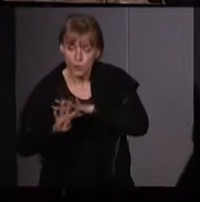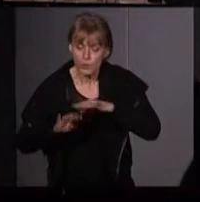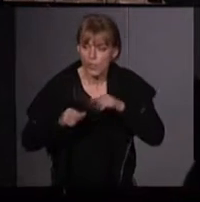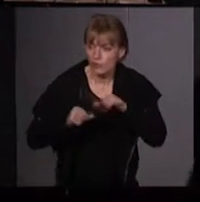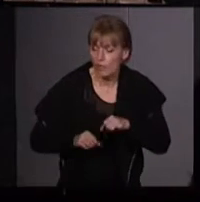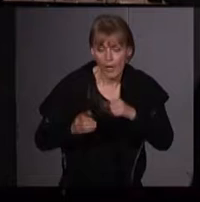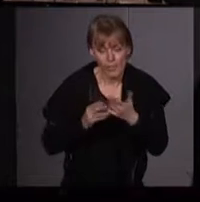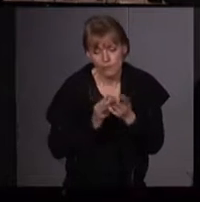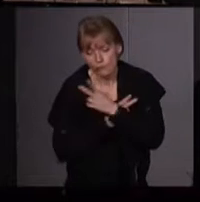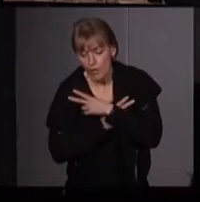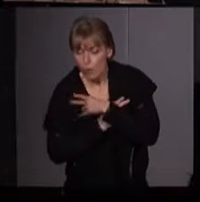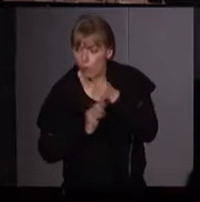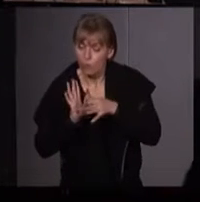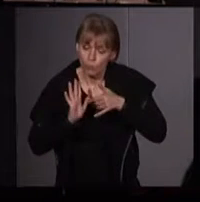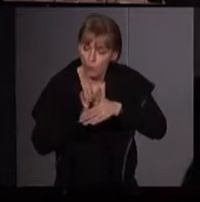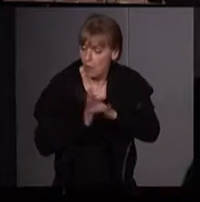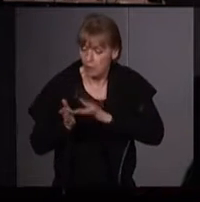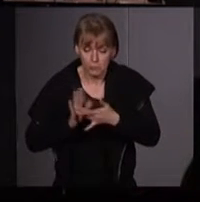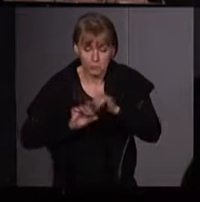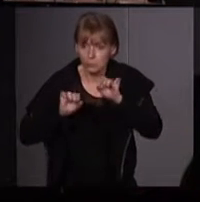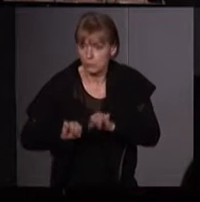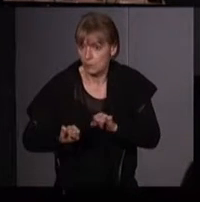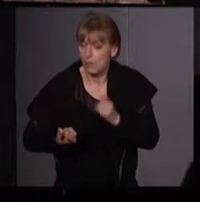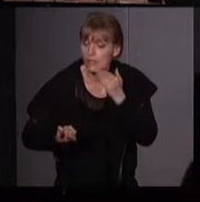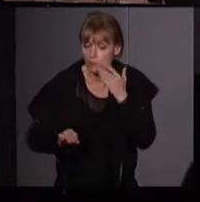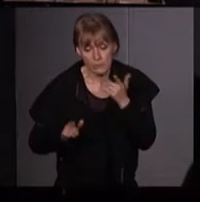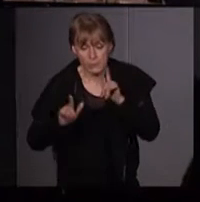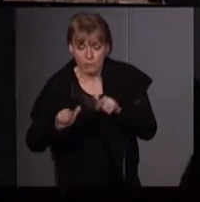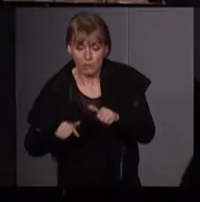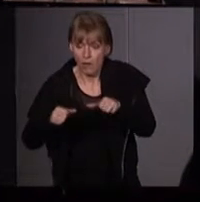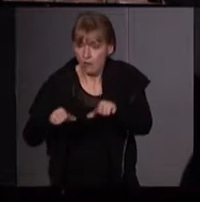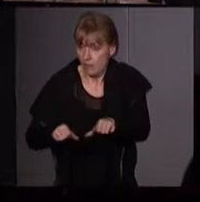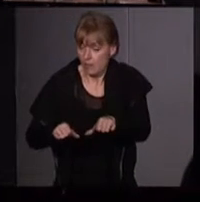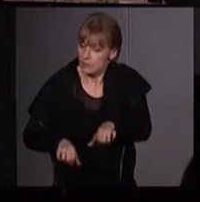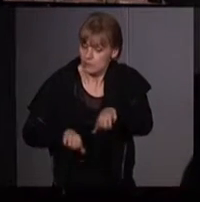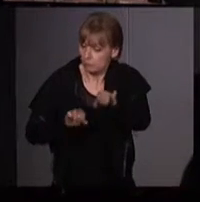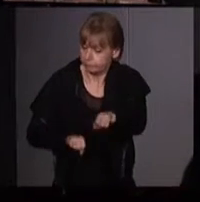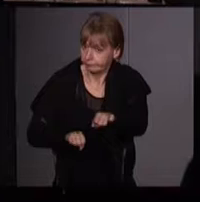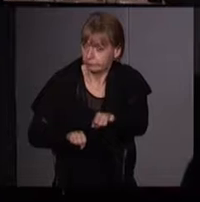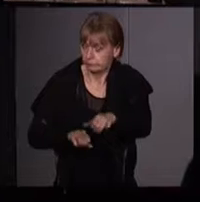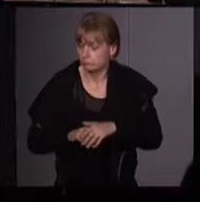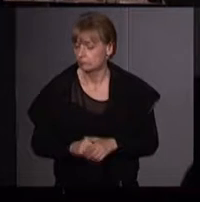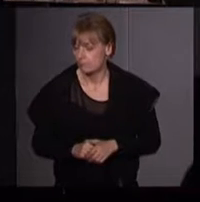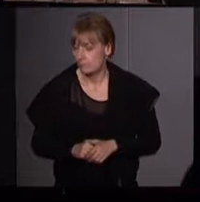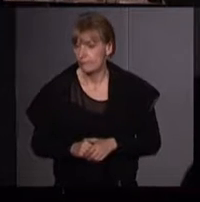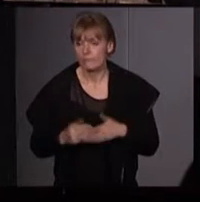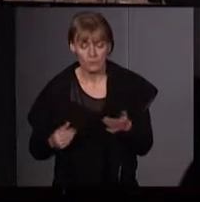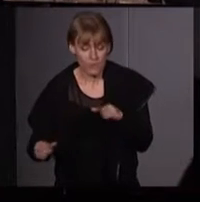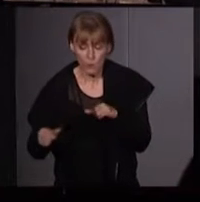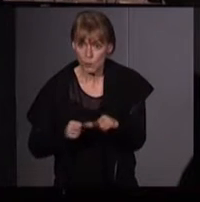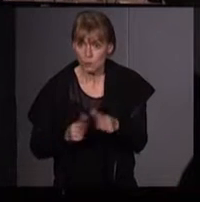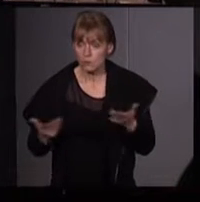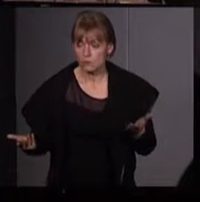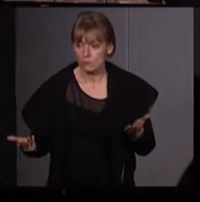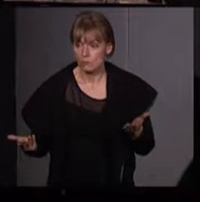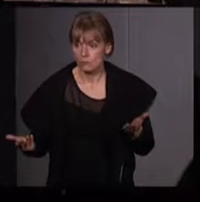pour quelques mois, tout était possible tant qu'on y passait du temps et qu'on occupait les lieux. Dans des conditions qui